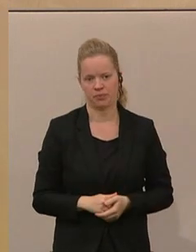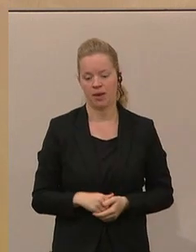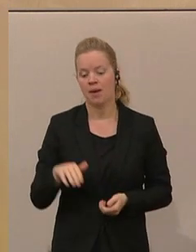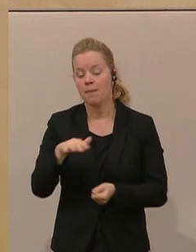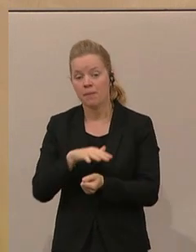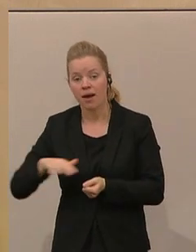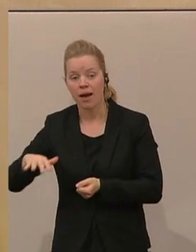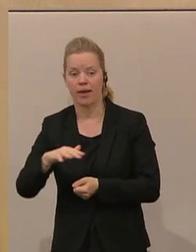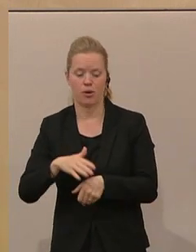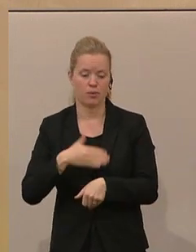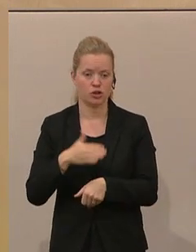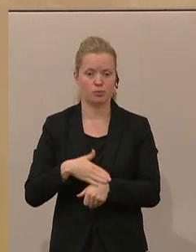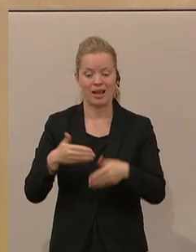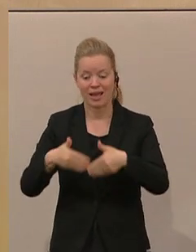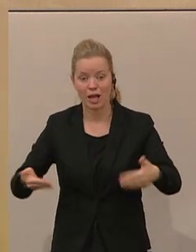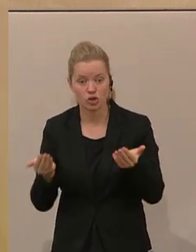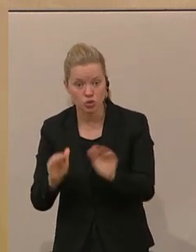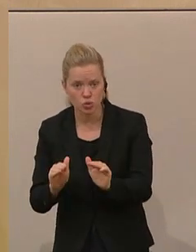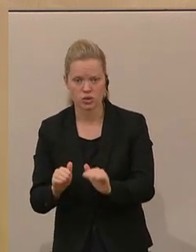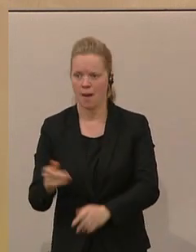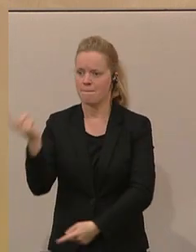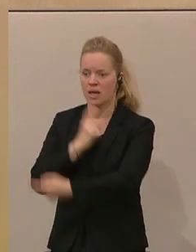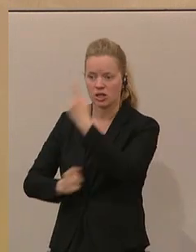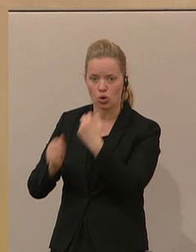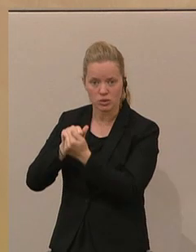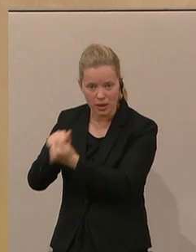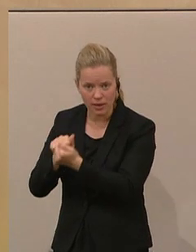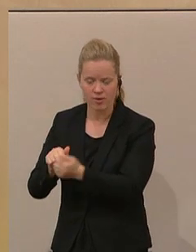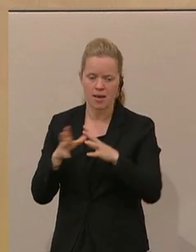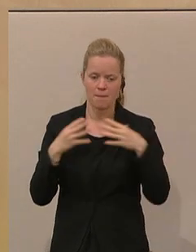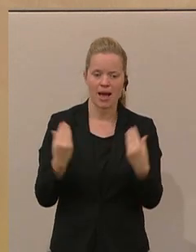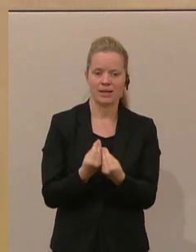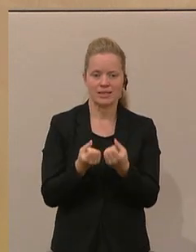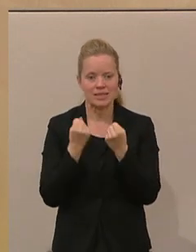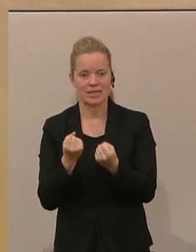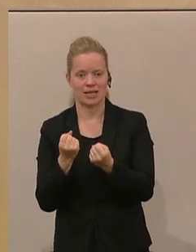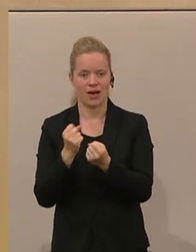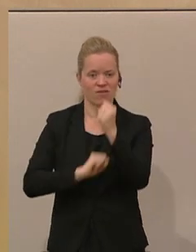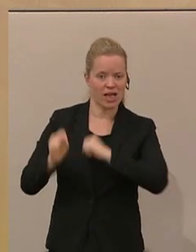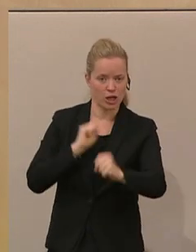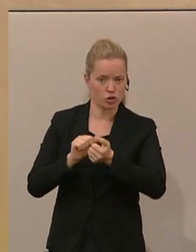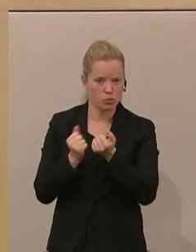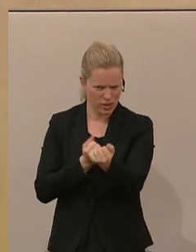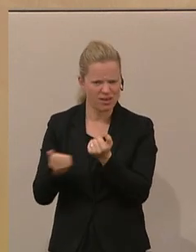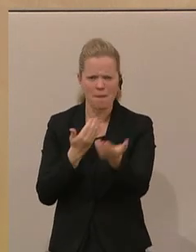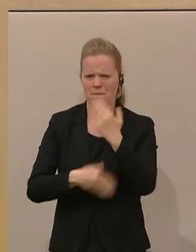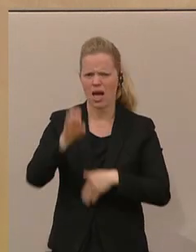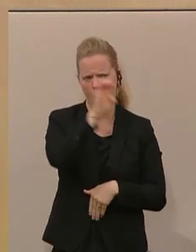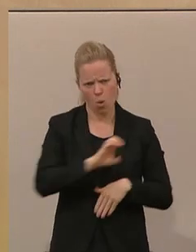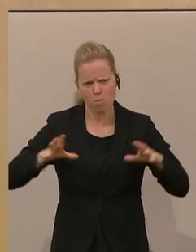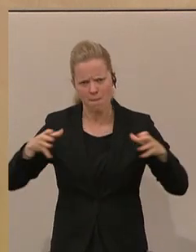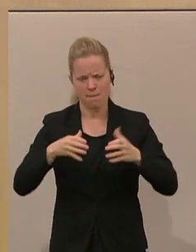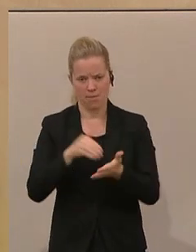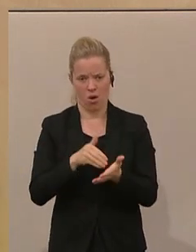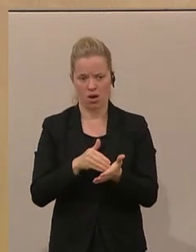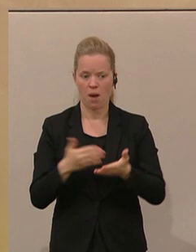wie beispielsweise Grenzschutz, Migrationsbekämpfung, gemeinsame Sicherheits und Verteidigungspolitik. Aber überall dort, wo man Deregulieren kann, da